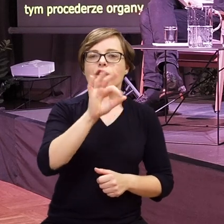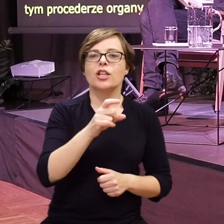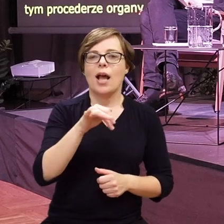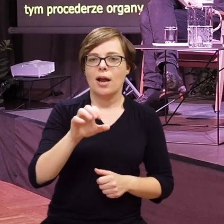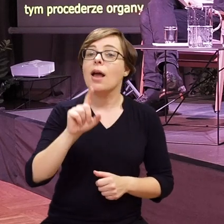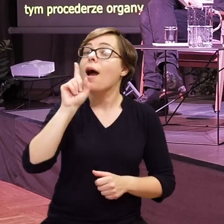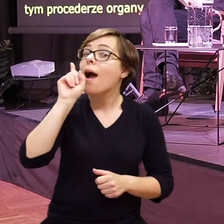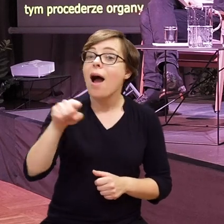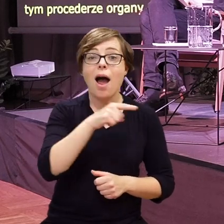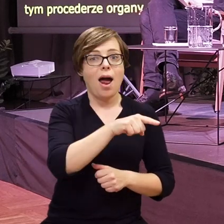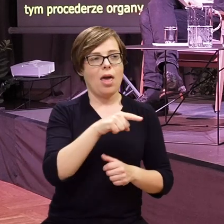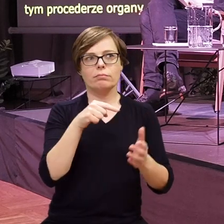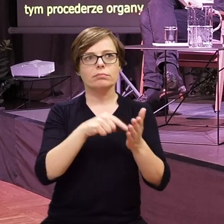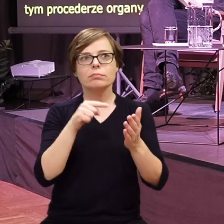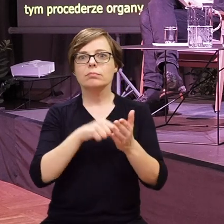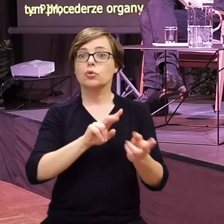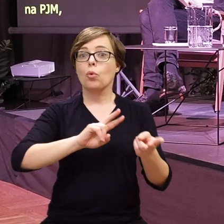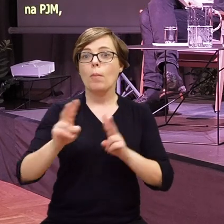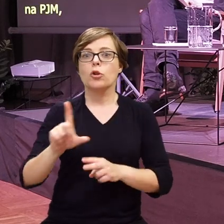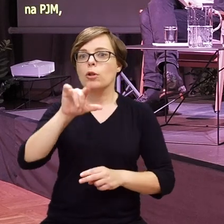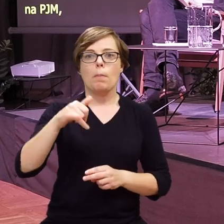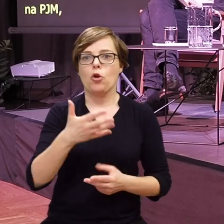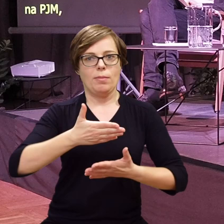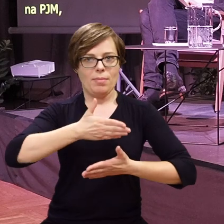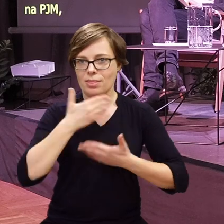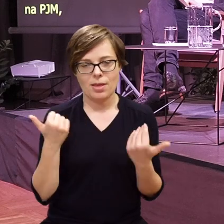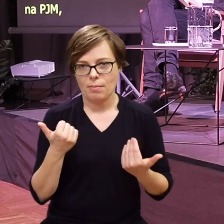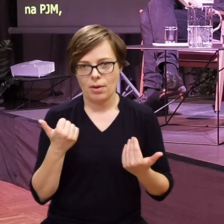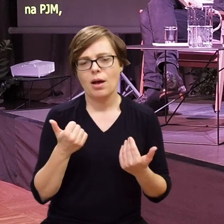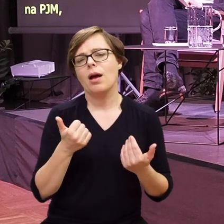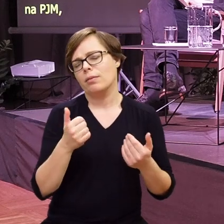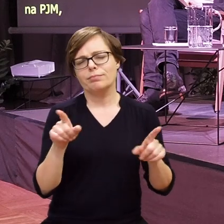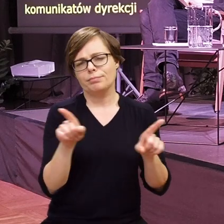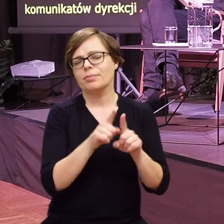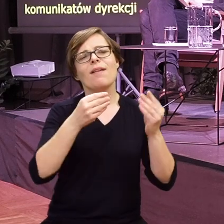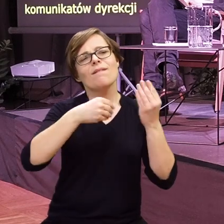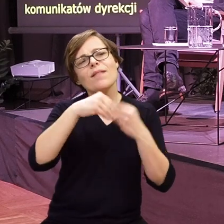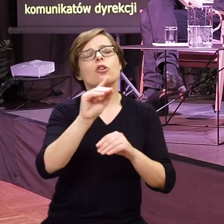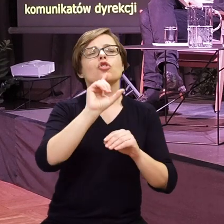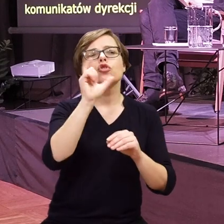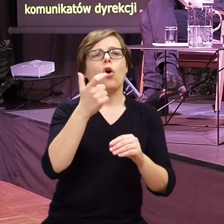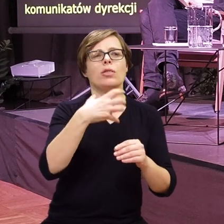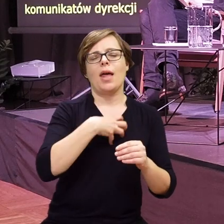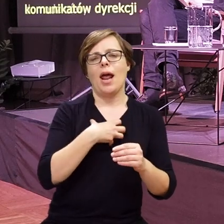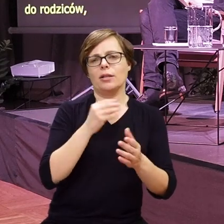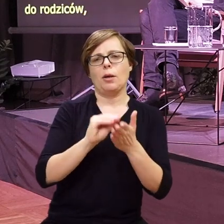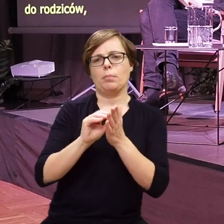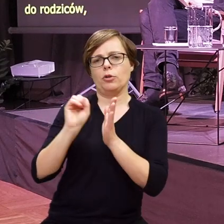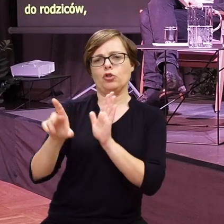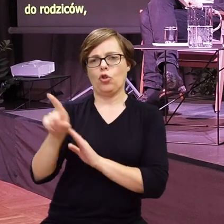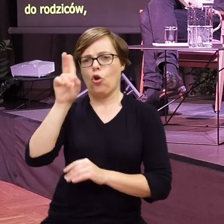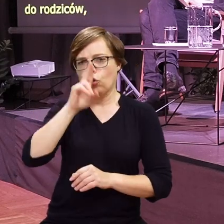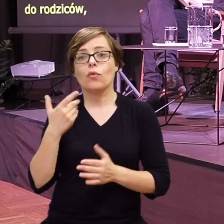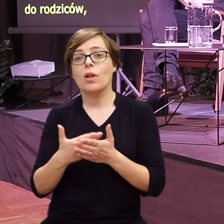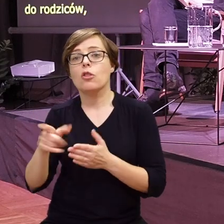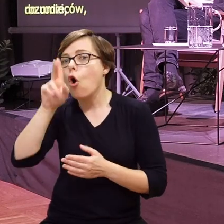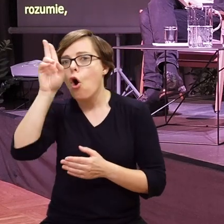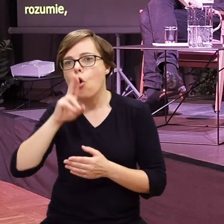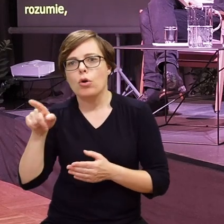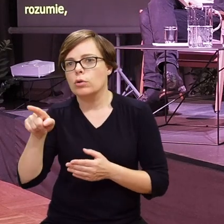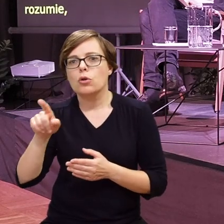nie jest przetłumaczony na PJM, jak zresztą większość komunikatów dyrekcji skierowanych do rodziców, więc Justyna go nie rozumie.